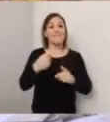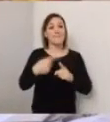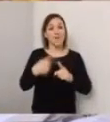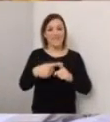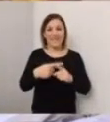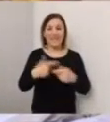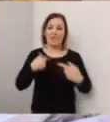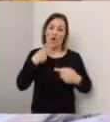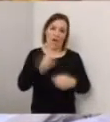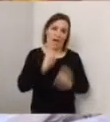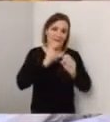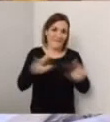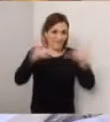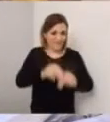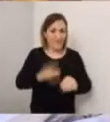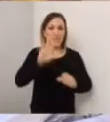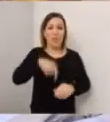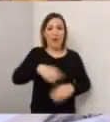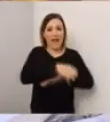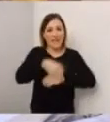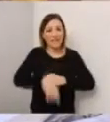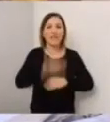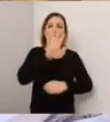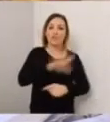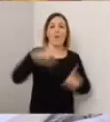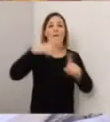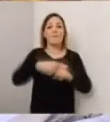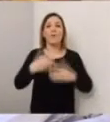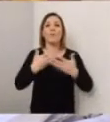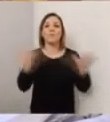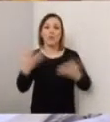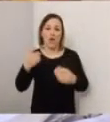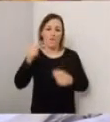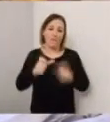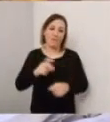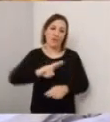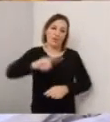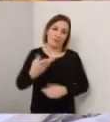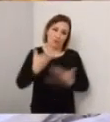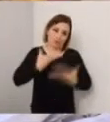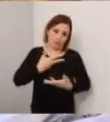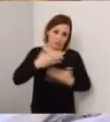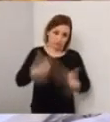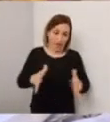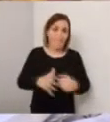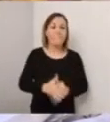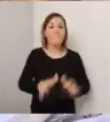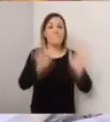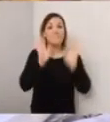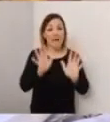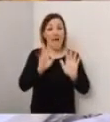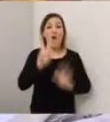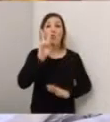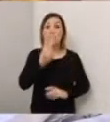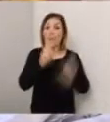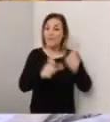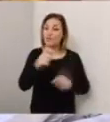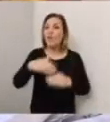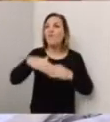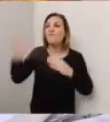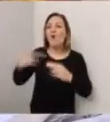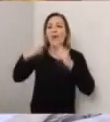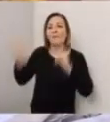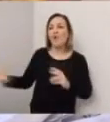cinque, è più, purtroppo, la persona che è deceduta, però di cui due vengono da fuori provincia, lo ripeto sempre.